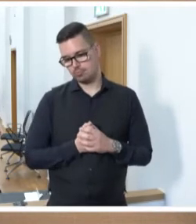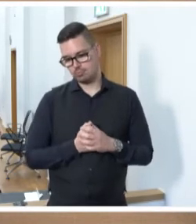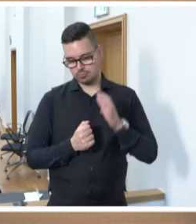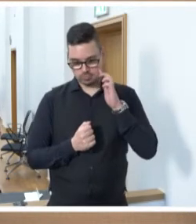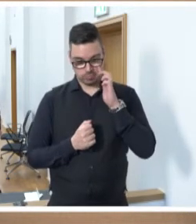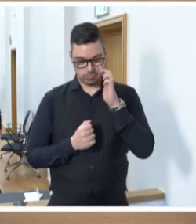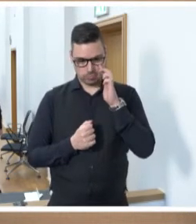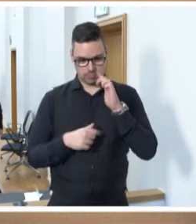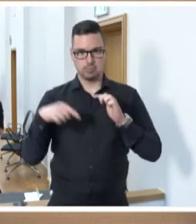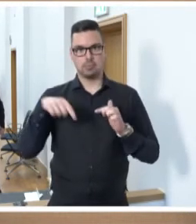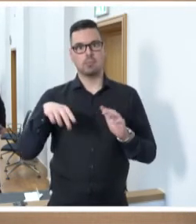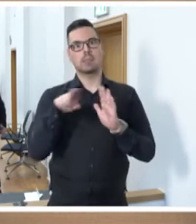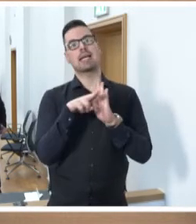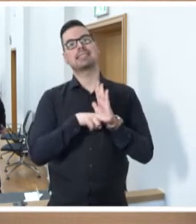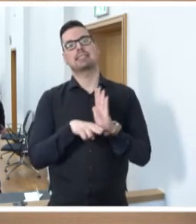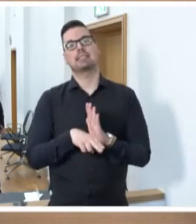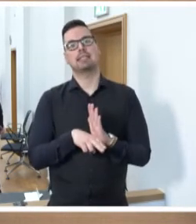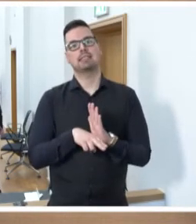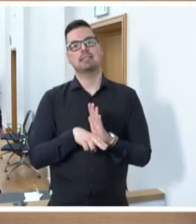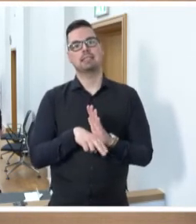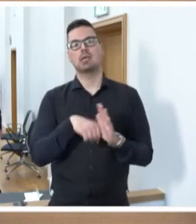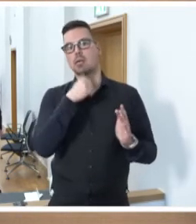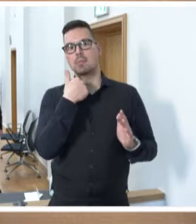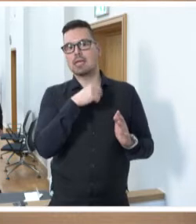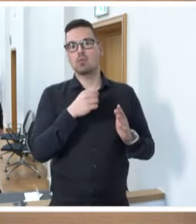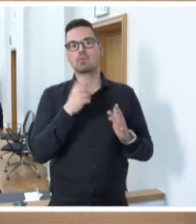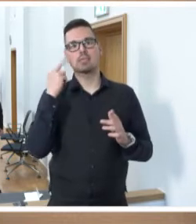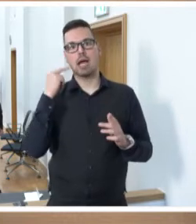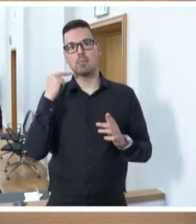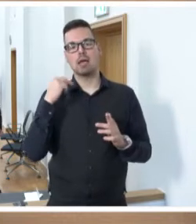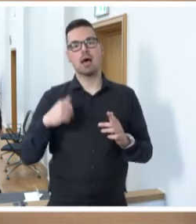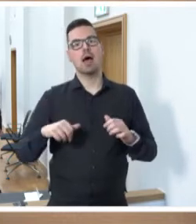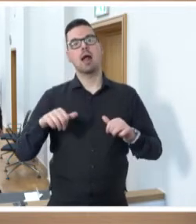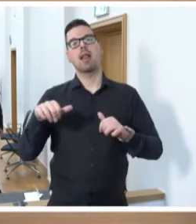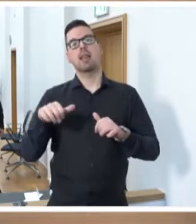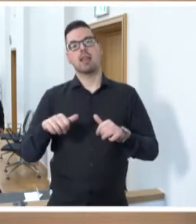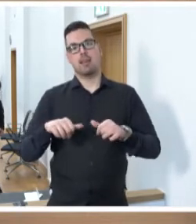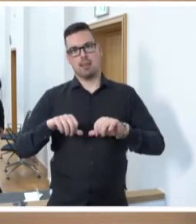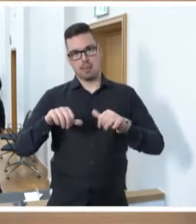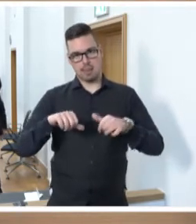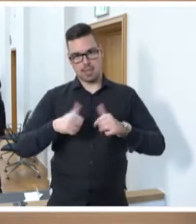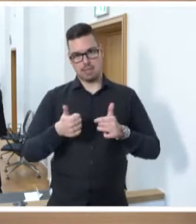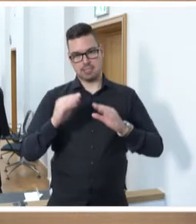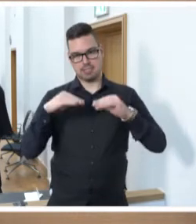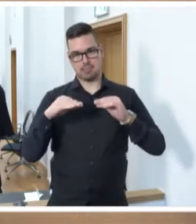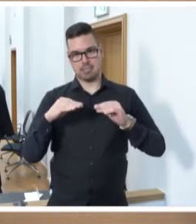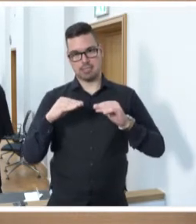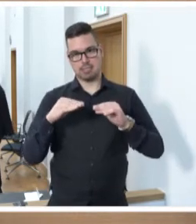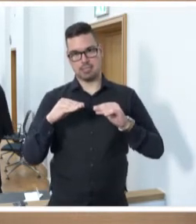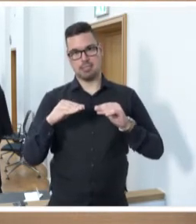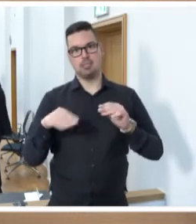derzeitig noch gültige Gesetz über die Berufsbezeichnung Lebensmittelchemiker in Klammer Lebensmittelchemikergesetz